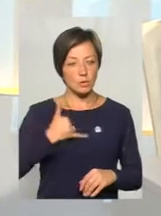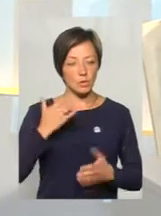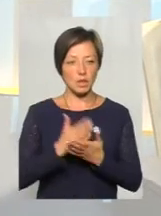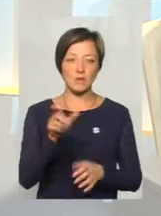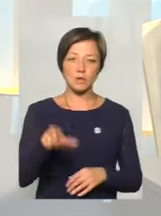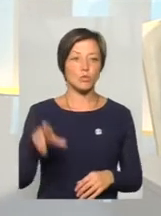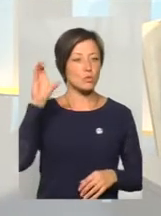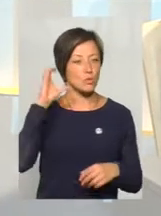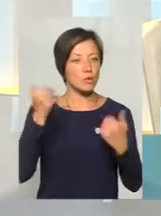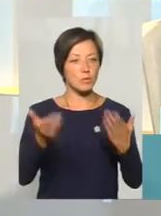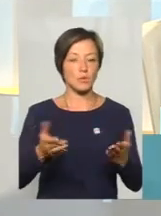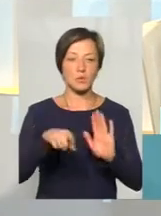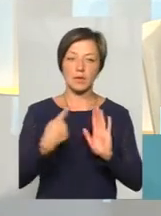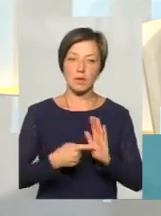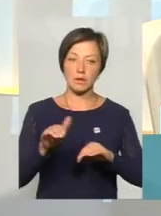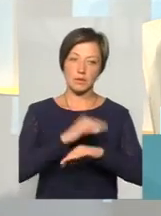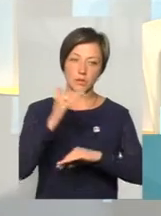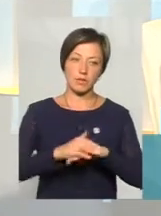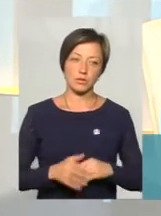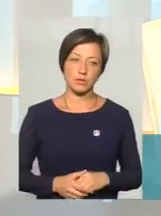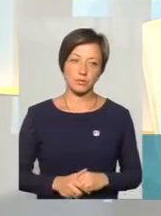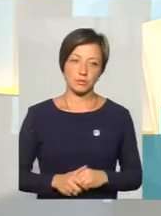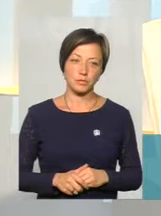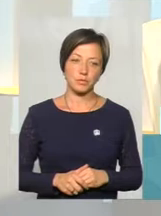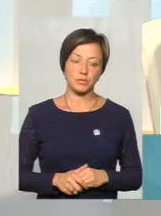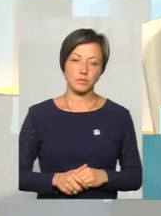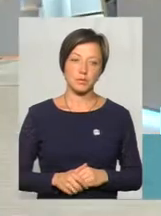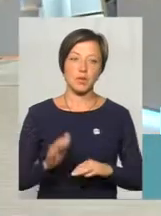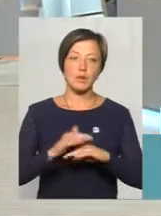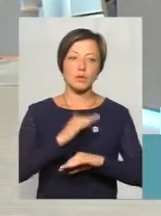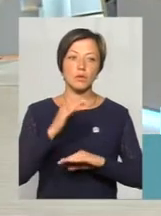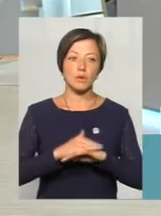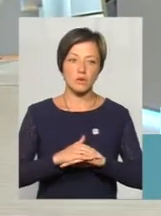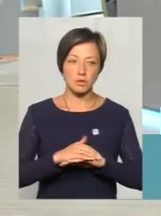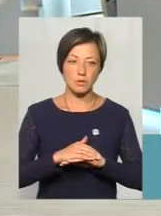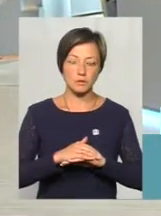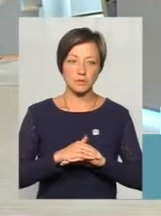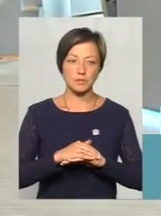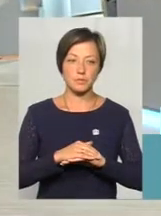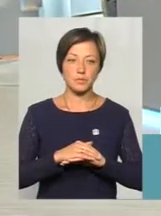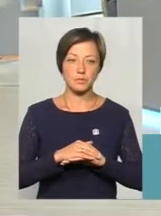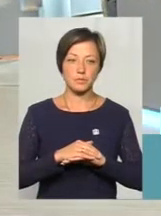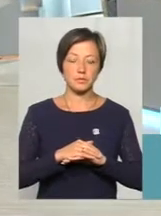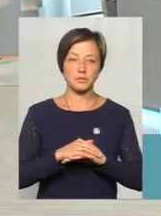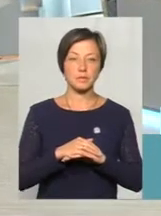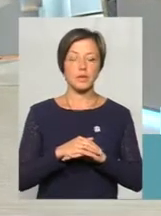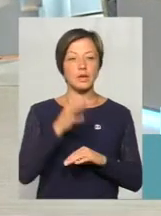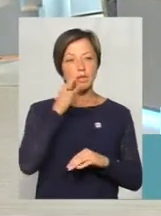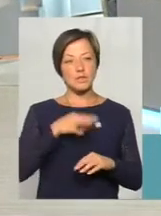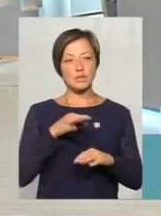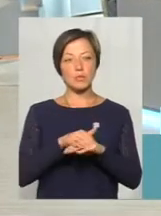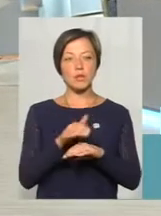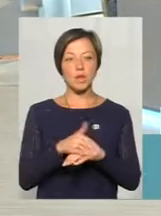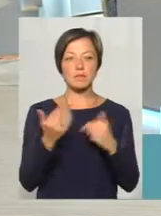глядач, давайте почуємо його питання. Добрий вечір. Добрий вечір. Добрий вечір. Скажіть, будь ласка,